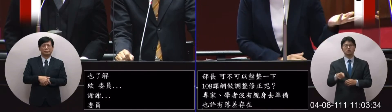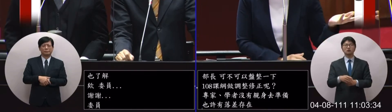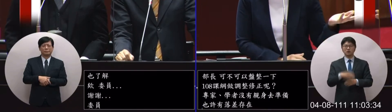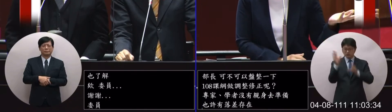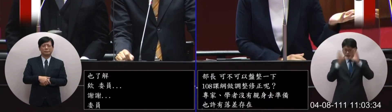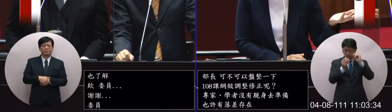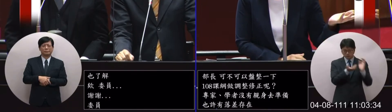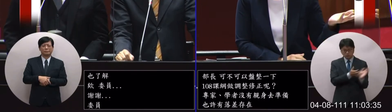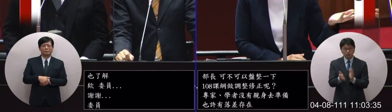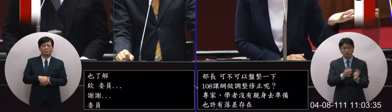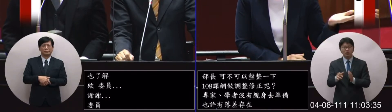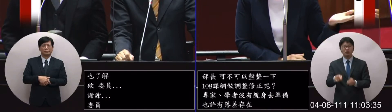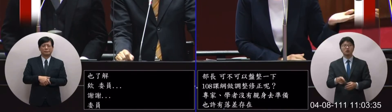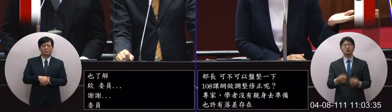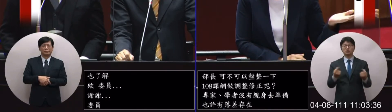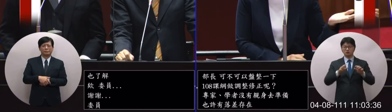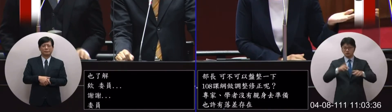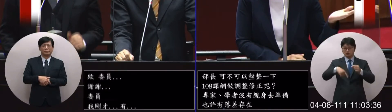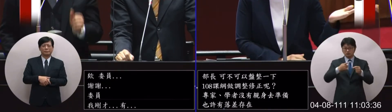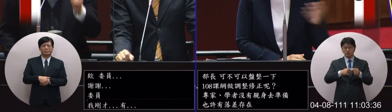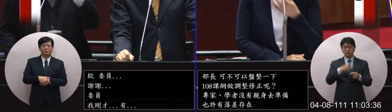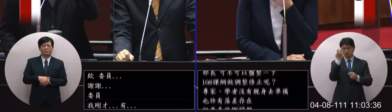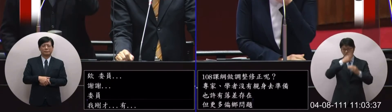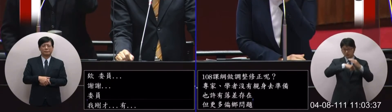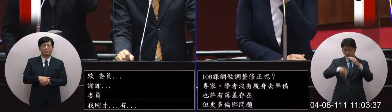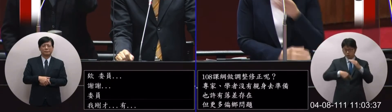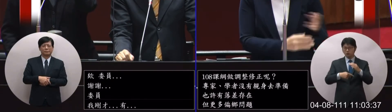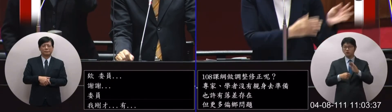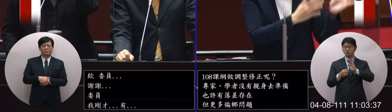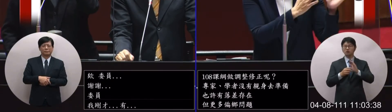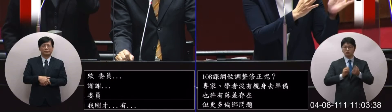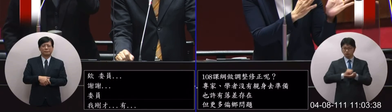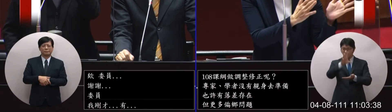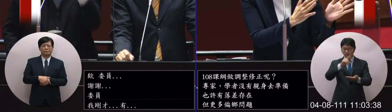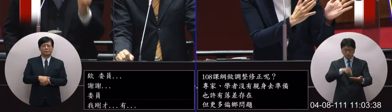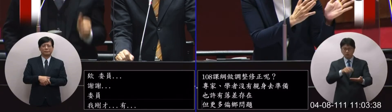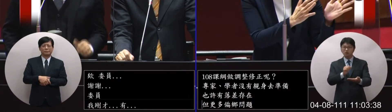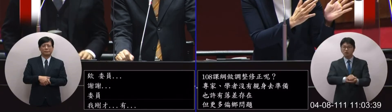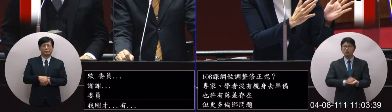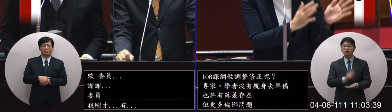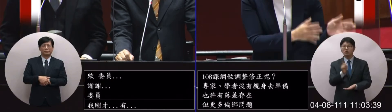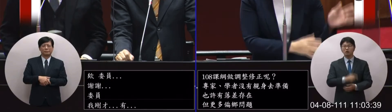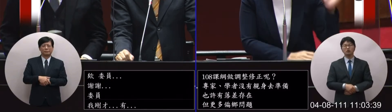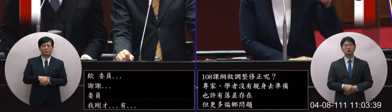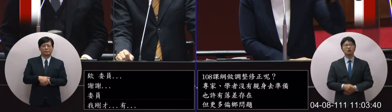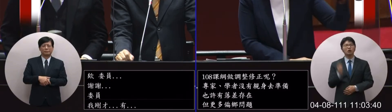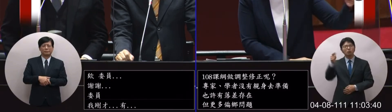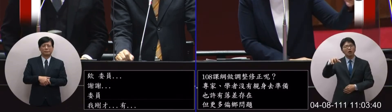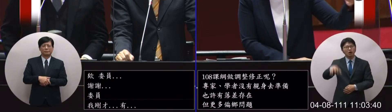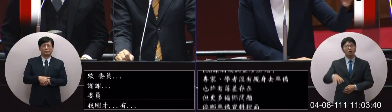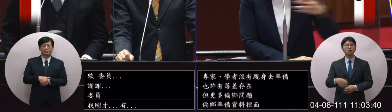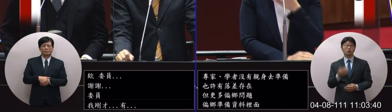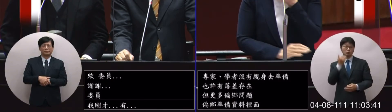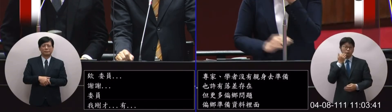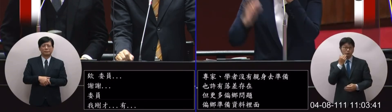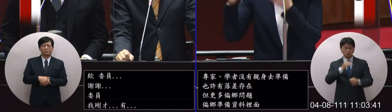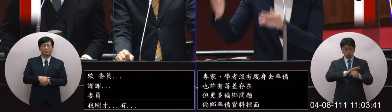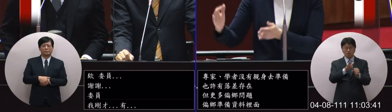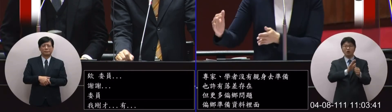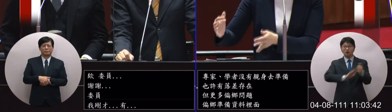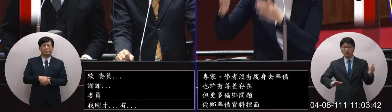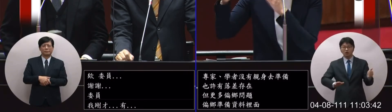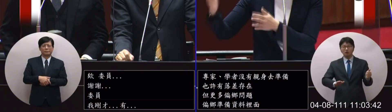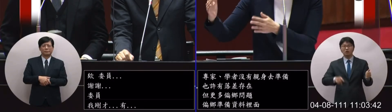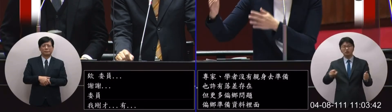像今年監察院就提出報告裡偏鄉的他們像疫情來發生的時候他們要遠距教學他們